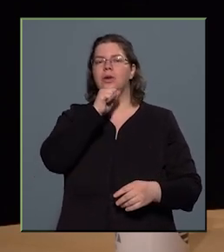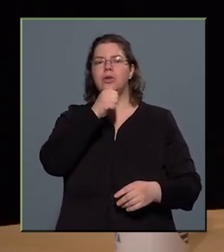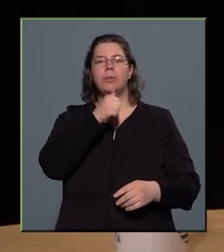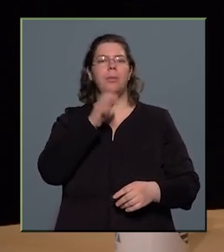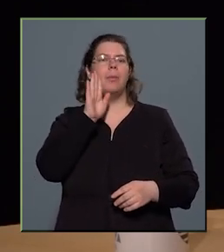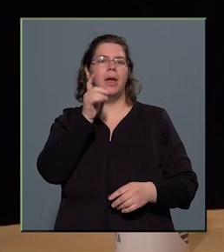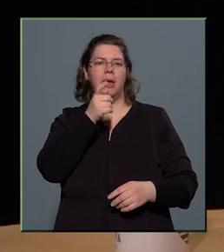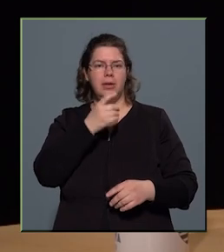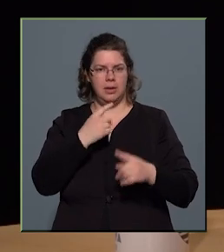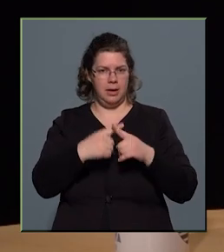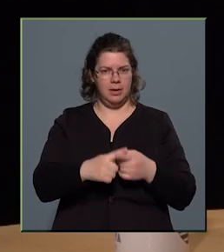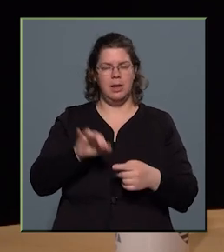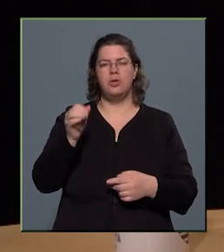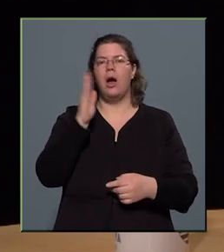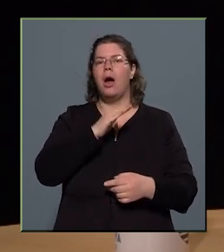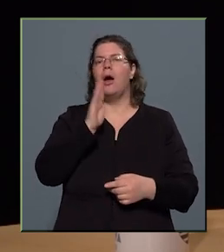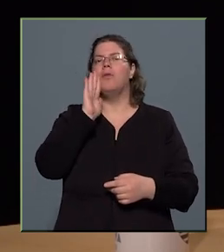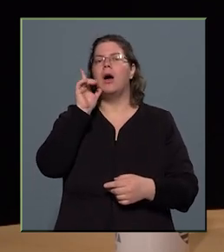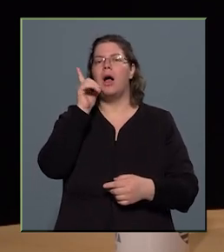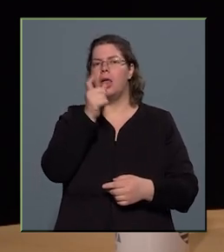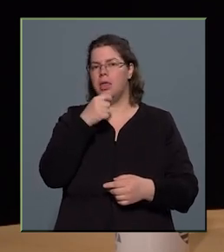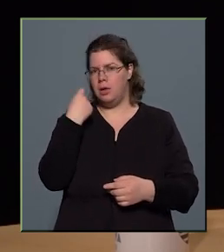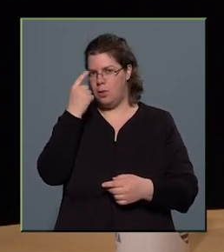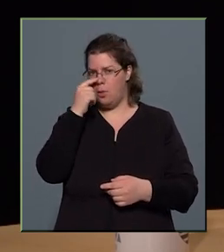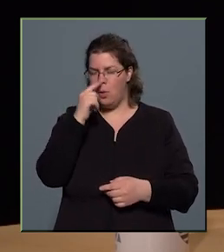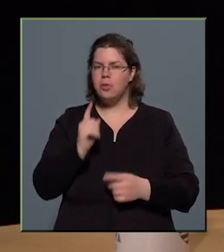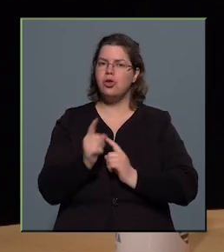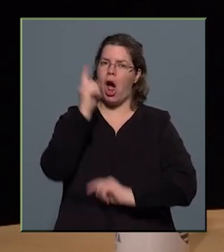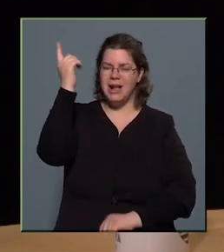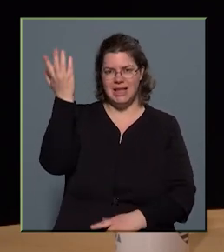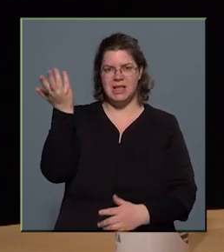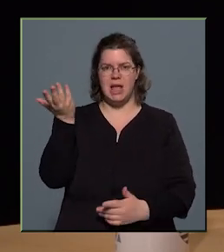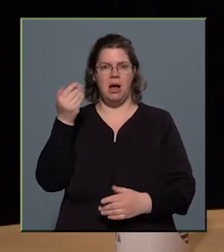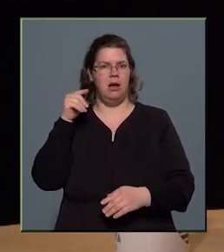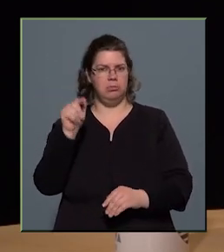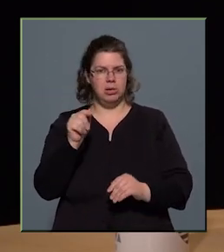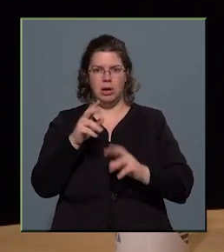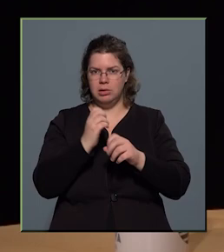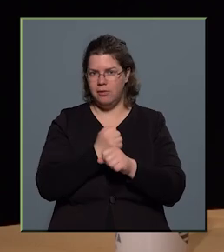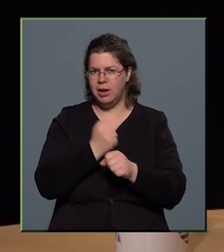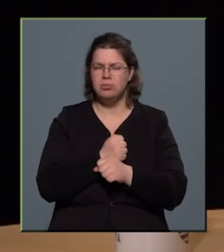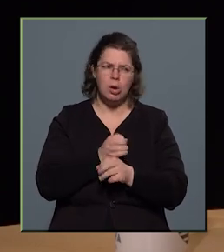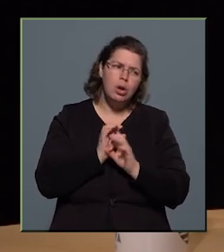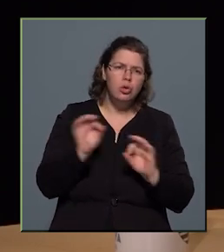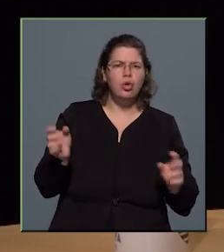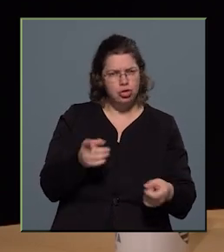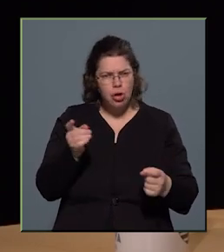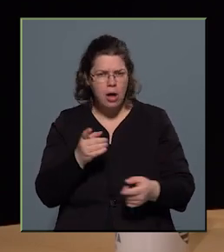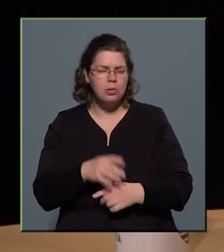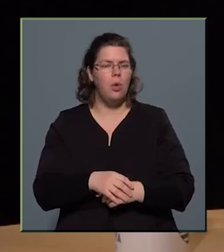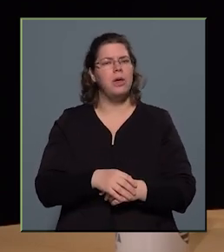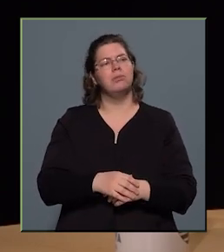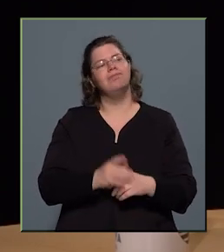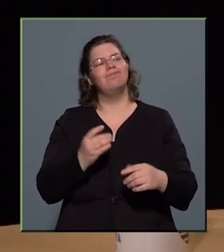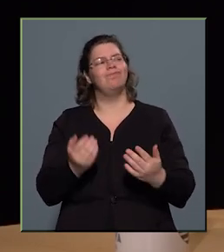rakétáknak a tevékenysége. Ezeknek jó a sajtója, ami hát megint egy ilyen kicsit,